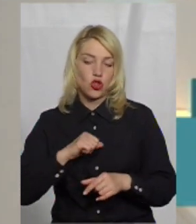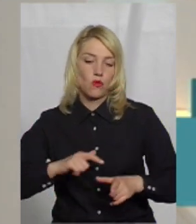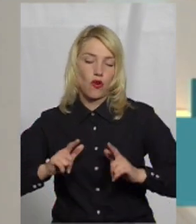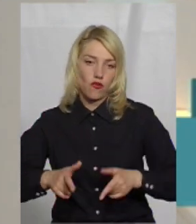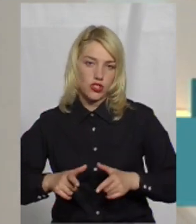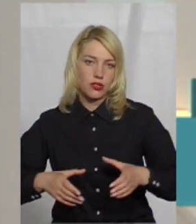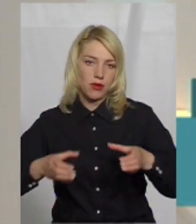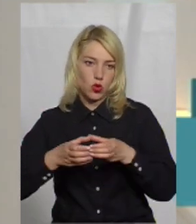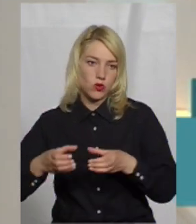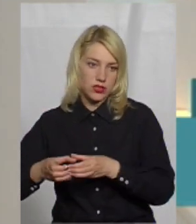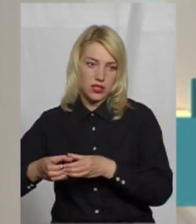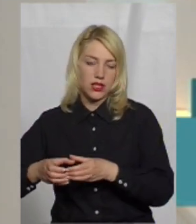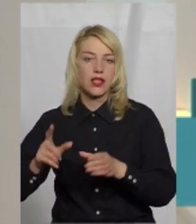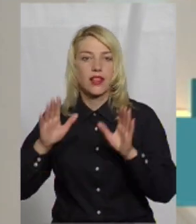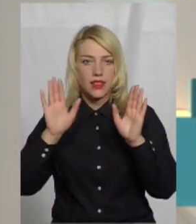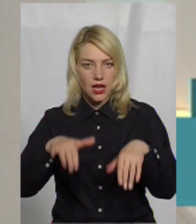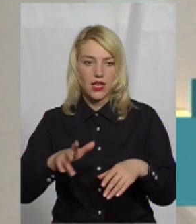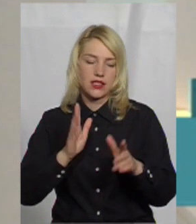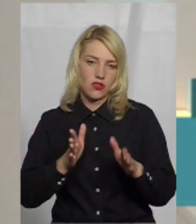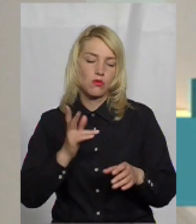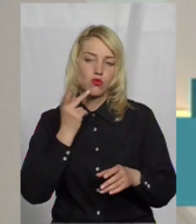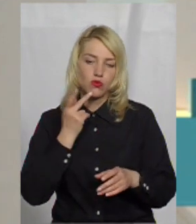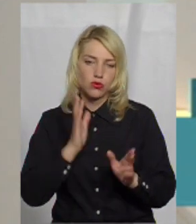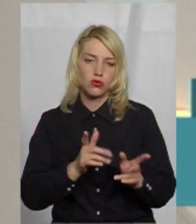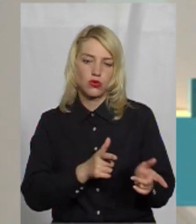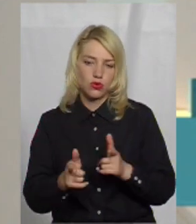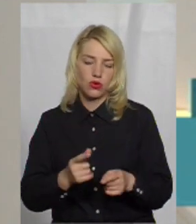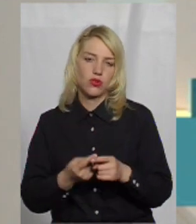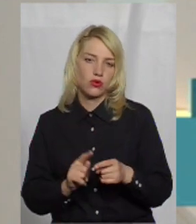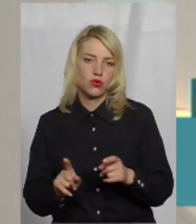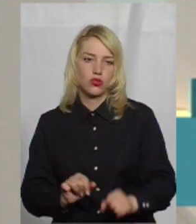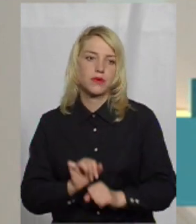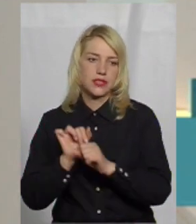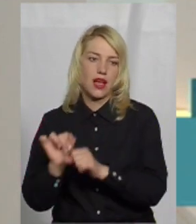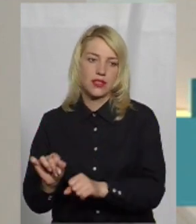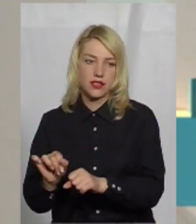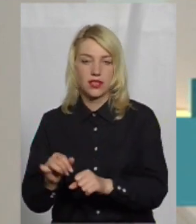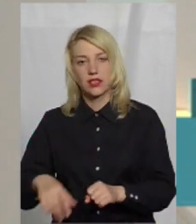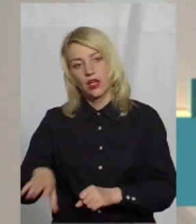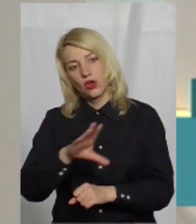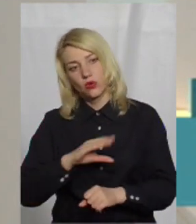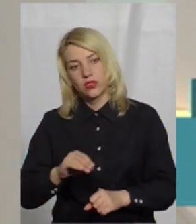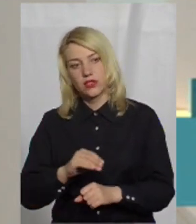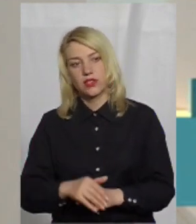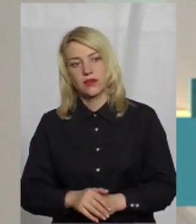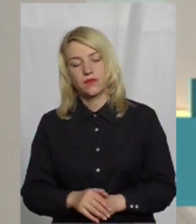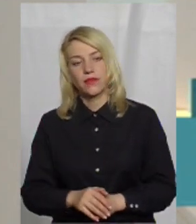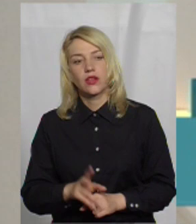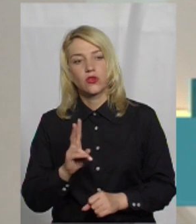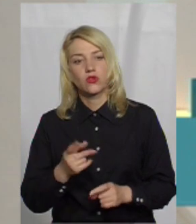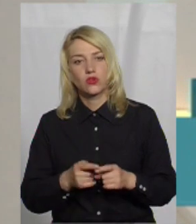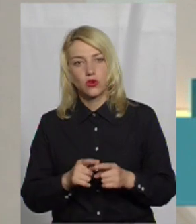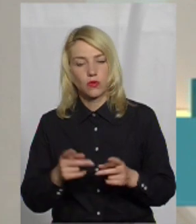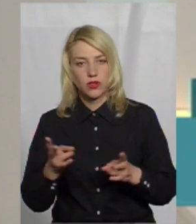підрозділи, хай завжди будуть готові для того, щоб захистити всіх, хто цього буде потребувати.